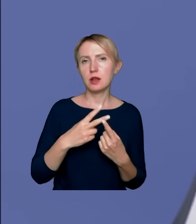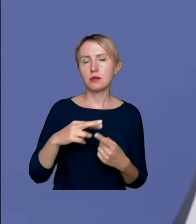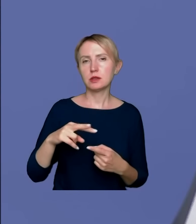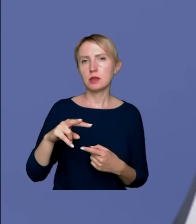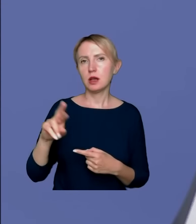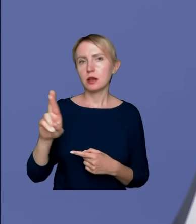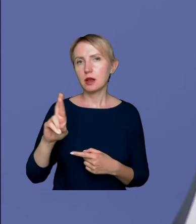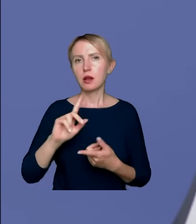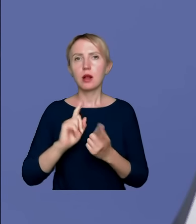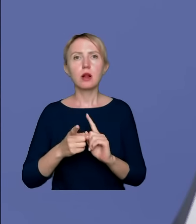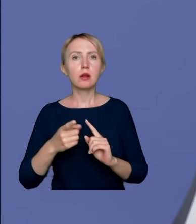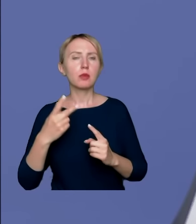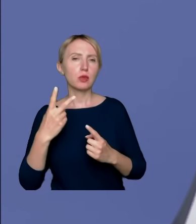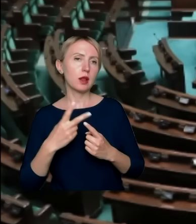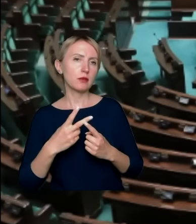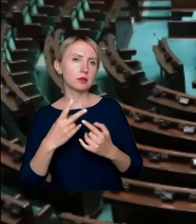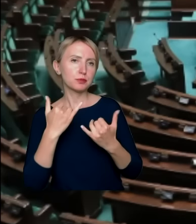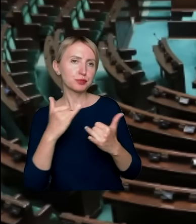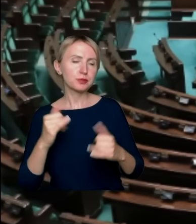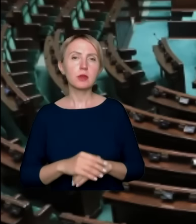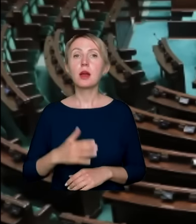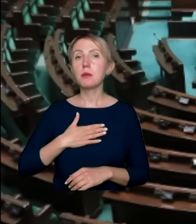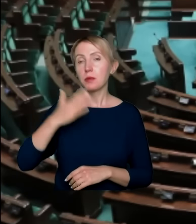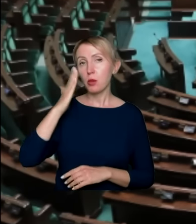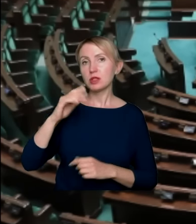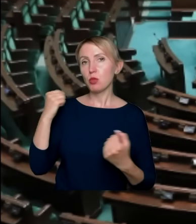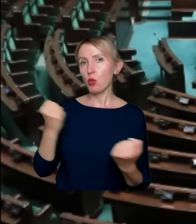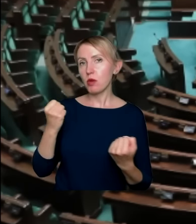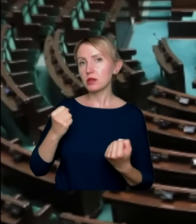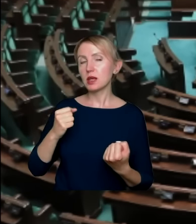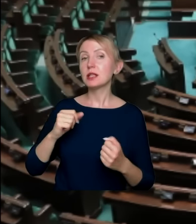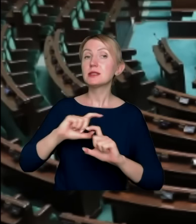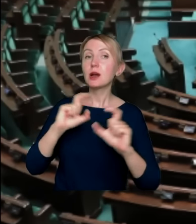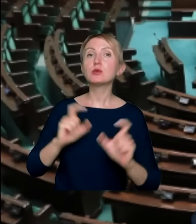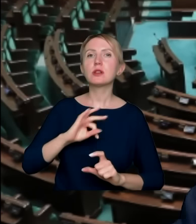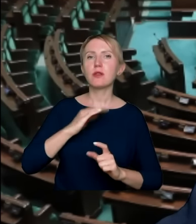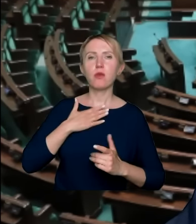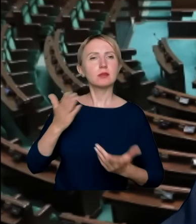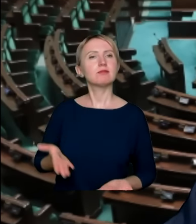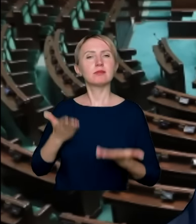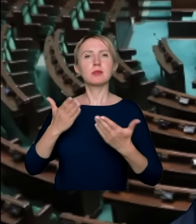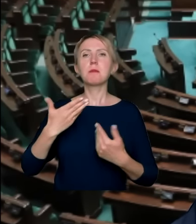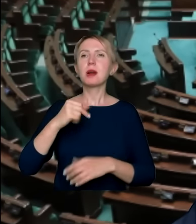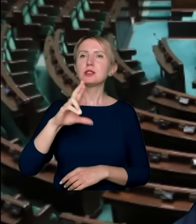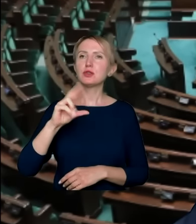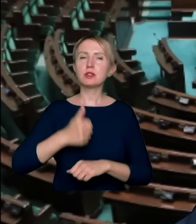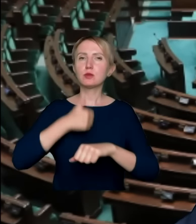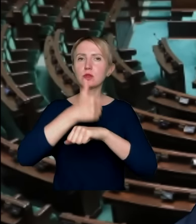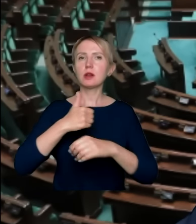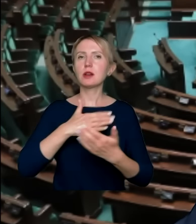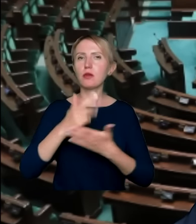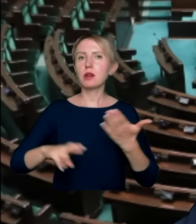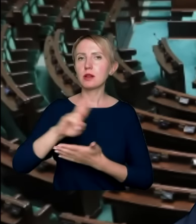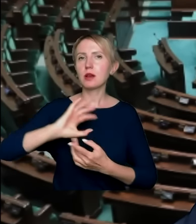Telewizja w Polsce. Dlatego miejmy nadzieję, że będziemy umacniali cały czas swoją pozycję. Bardzo Panu dziękuję. Maciej Świrski, przewodniczący Krajowej Rady